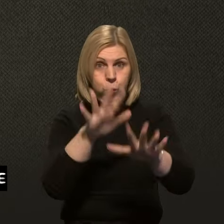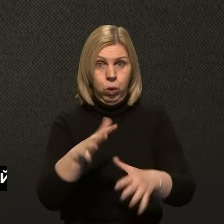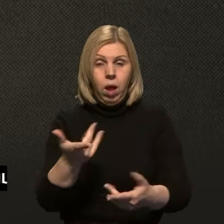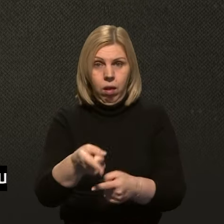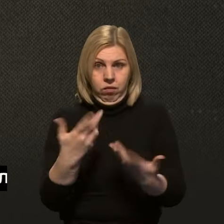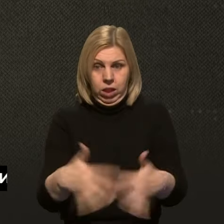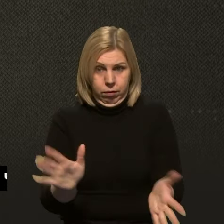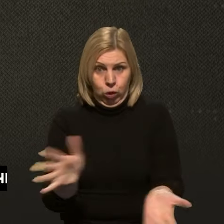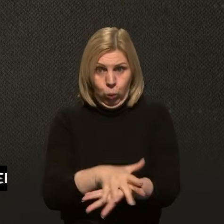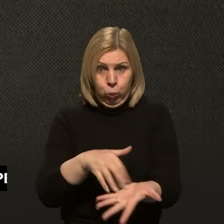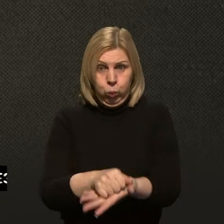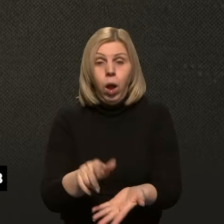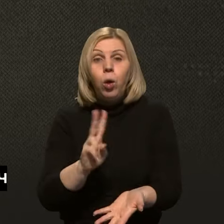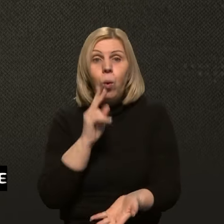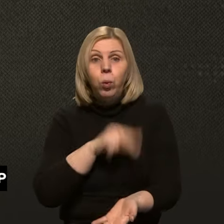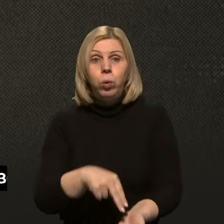він втрачений?